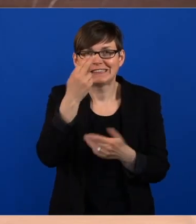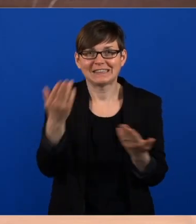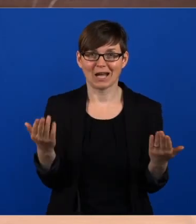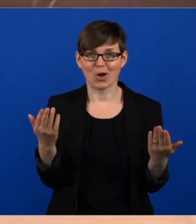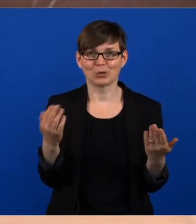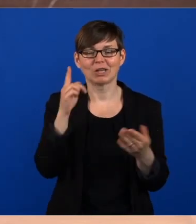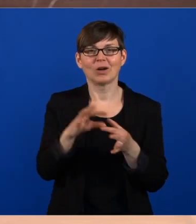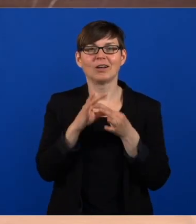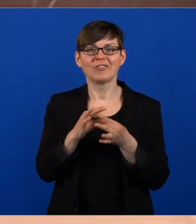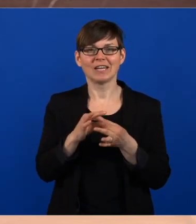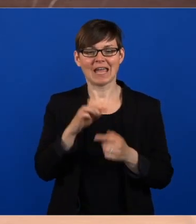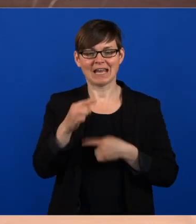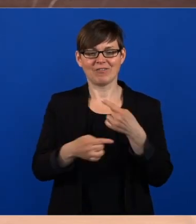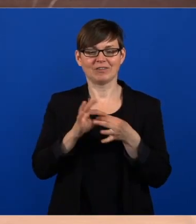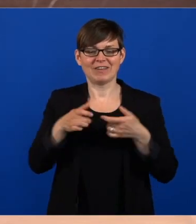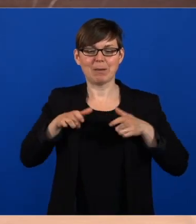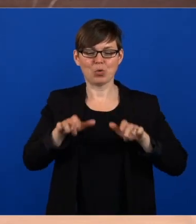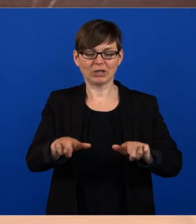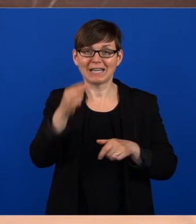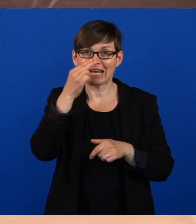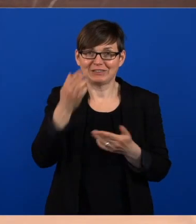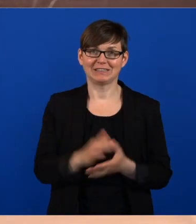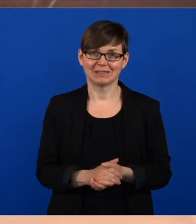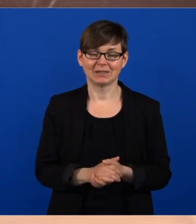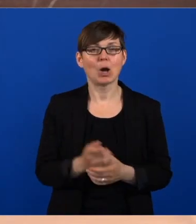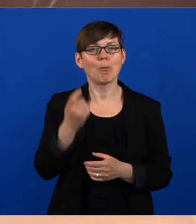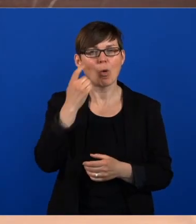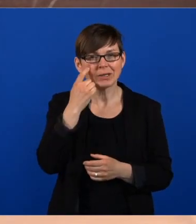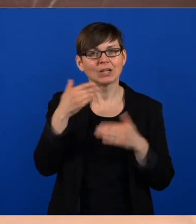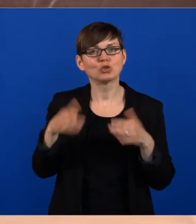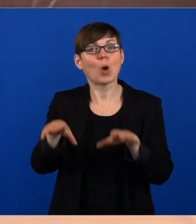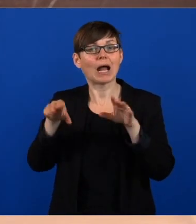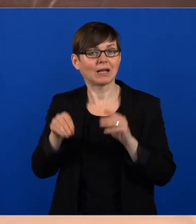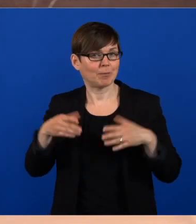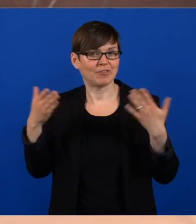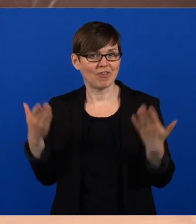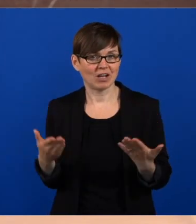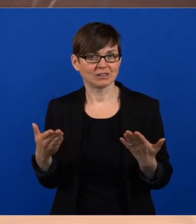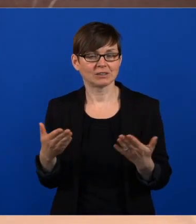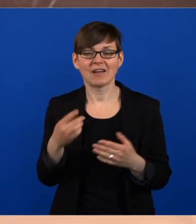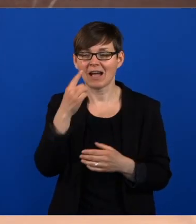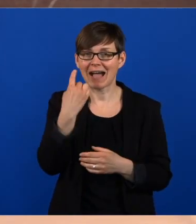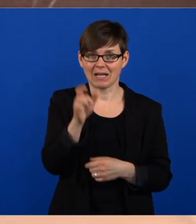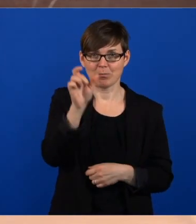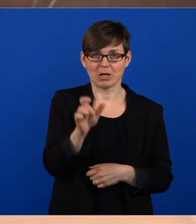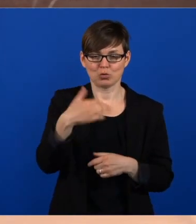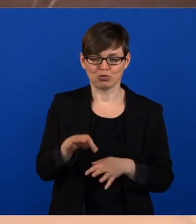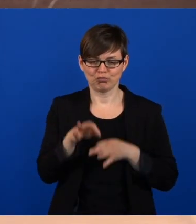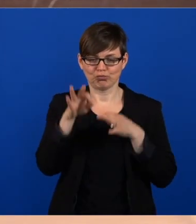Immunitätsentwicklungen ist. Wir haben derzeit, das ist die gängige Hypothese, die Annahme, dass eine überstandene Infektion